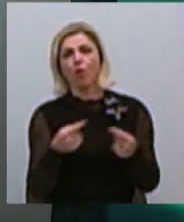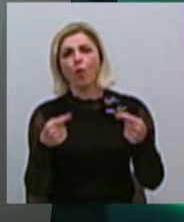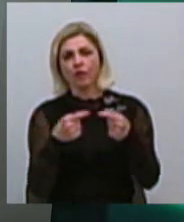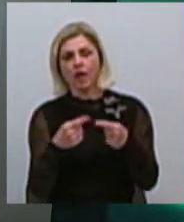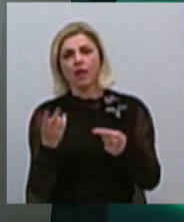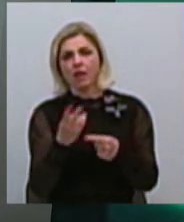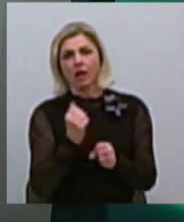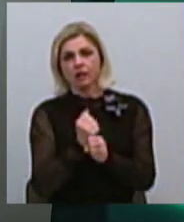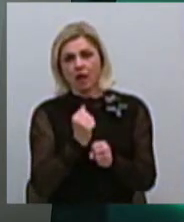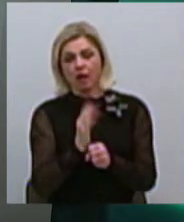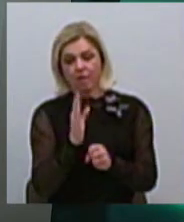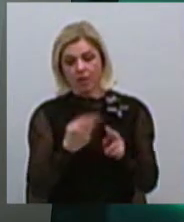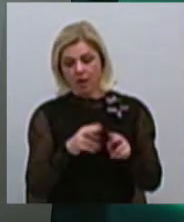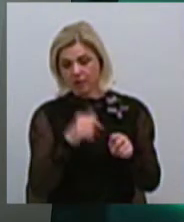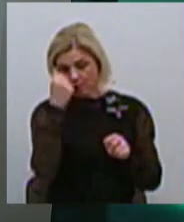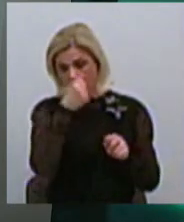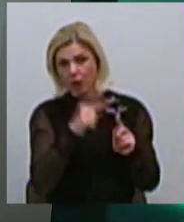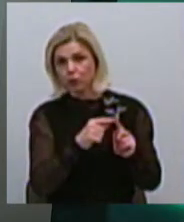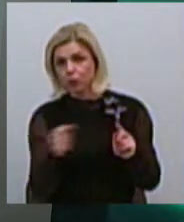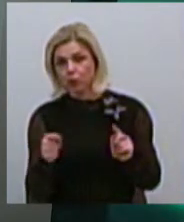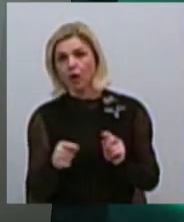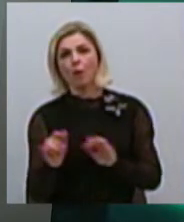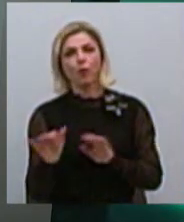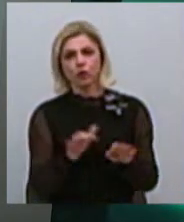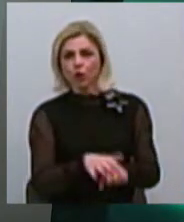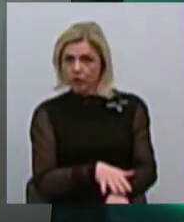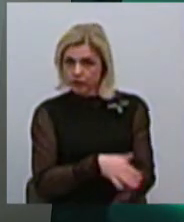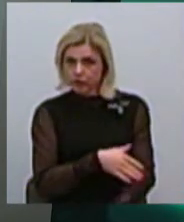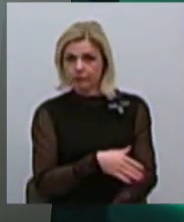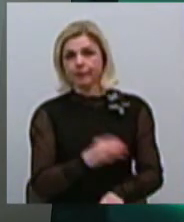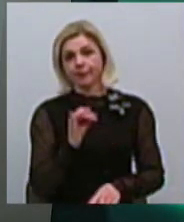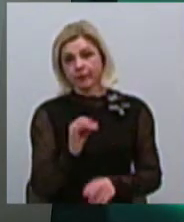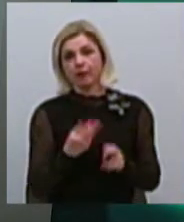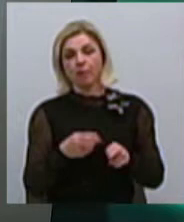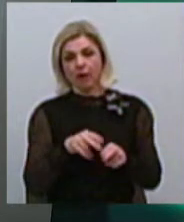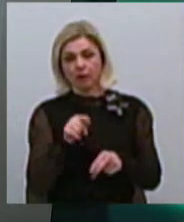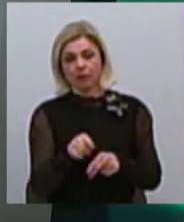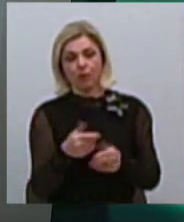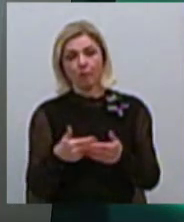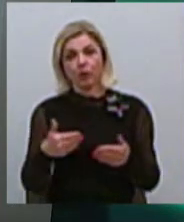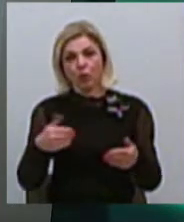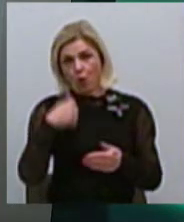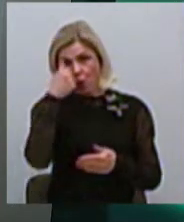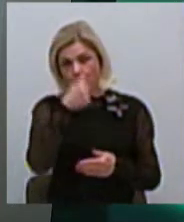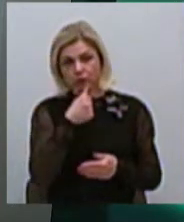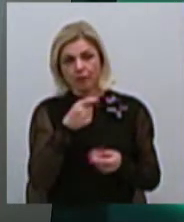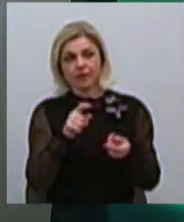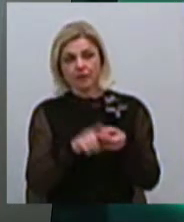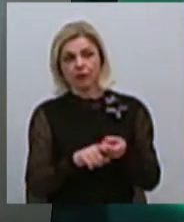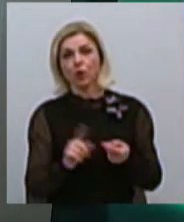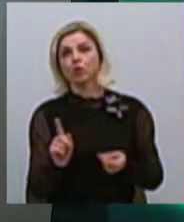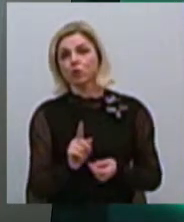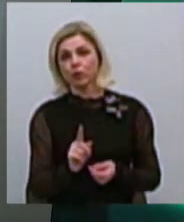підрах бюджетного року. Процес продовжительний. Тому ми по предыдущим годам ставилися з тим, що